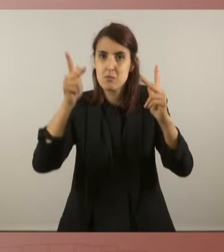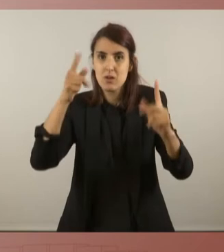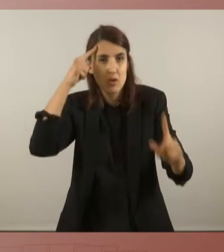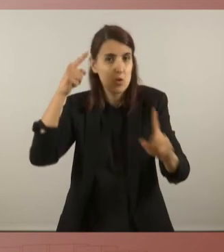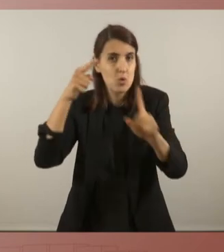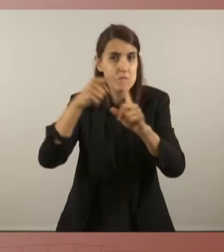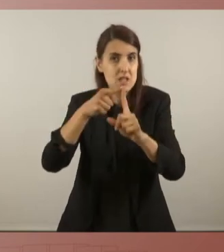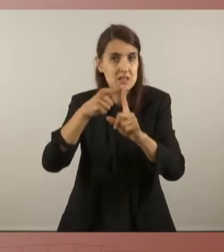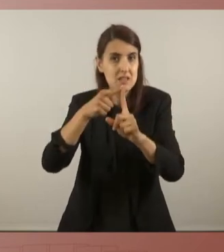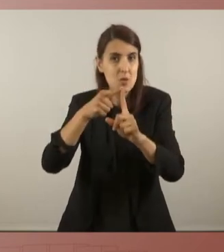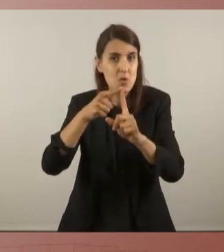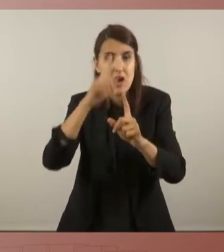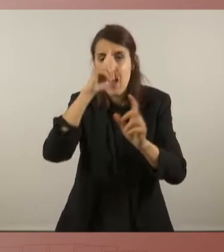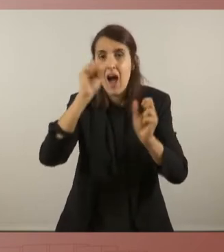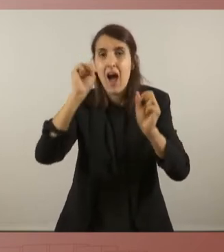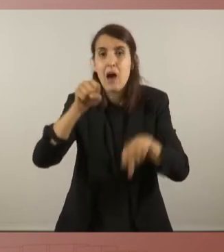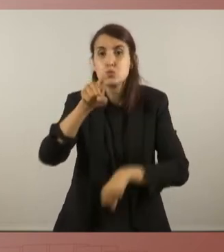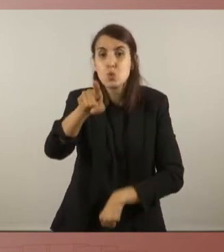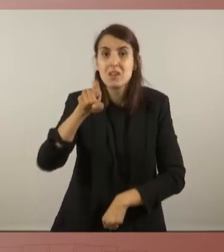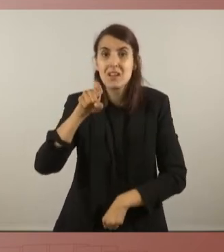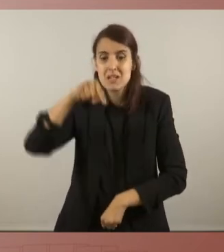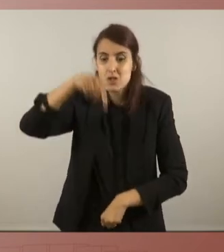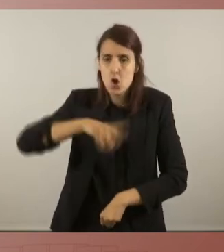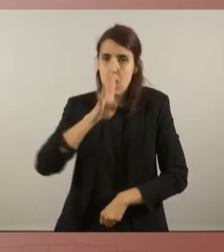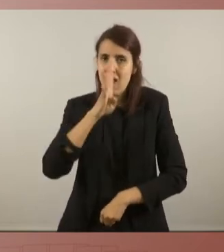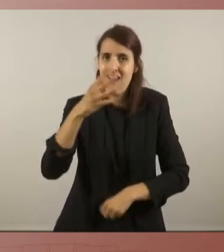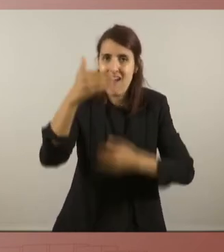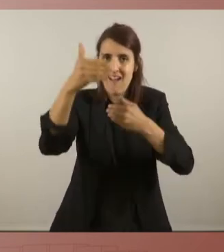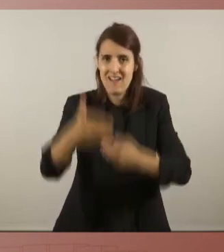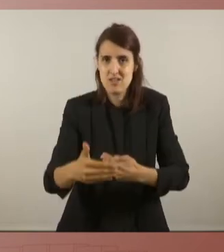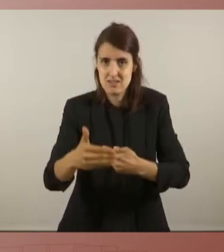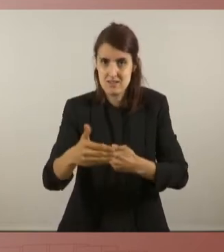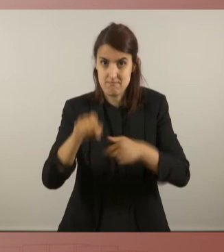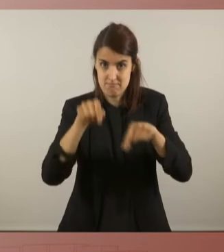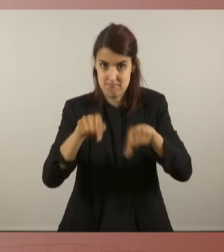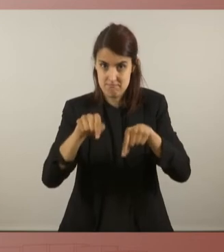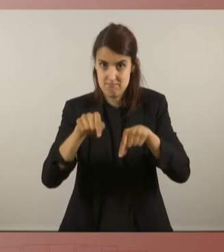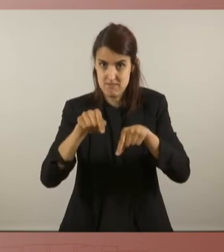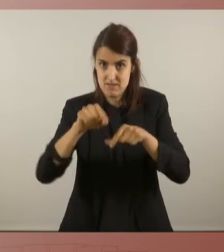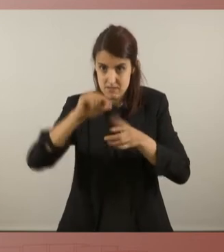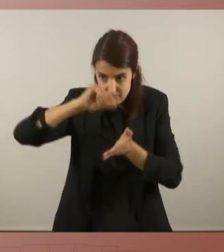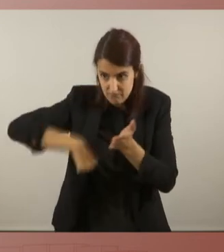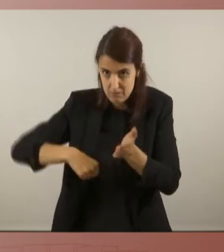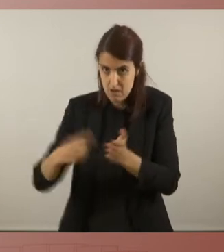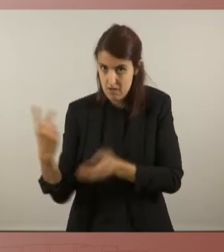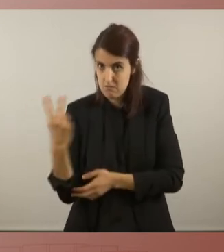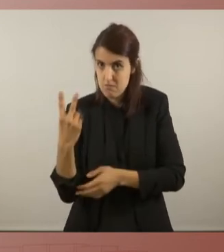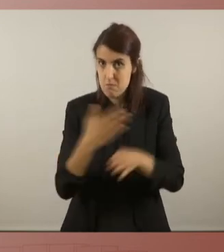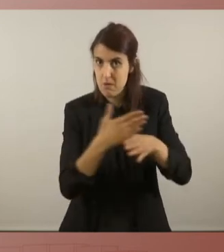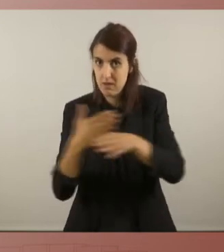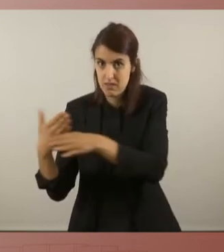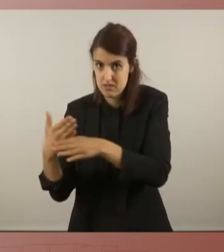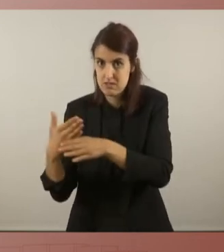'autodeterminació en aquesta legislatura. Un embat democràtic amb l'Estat, una